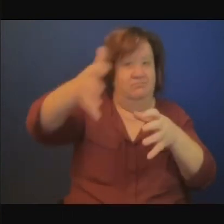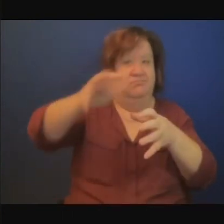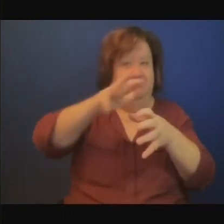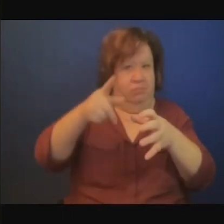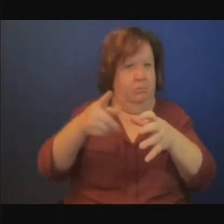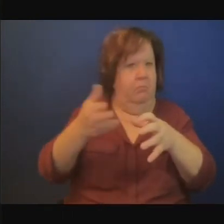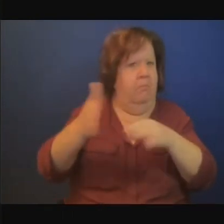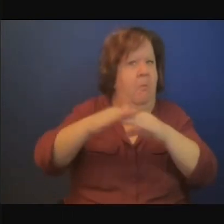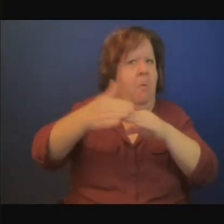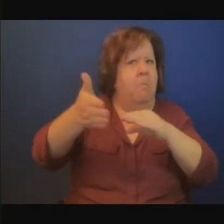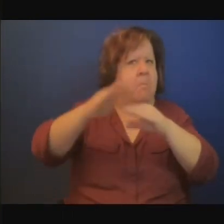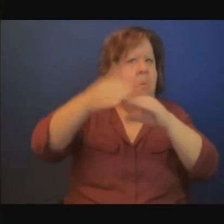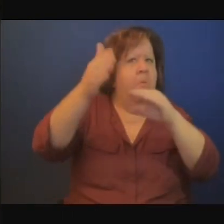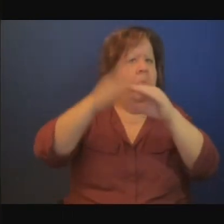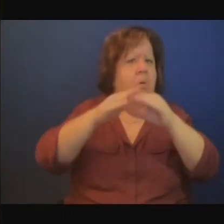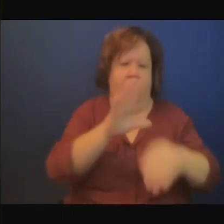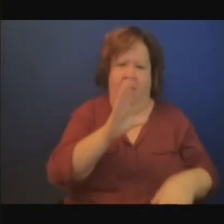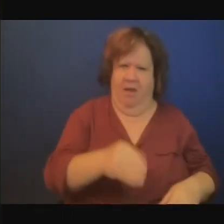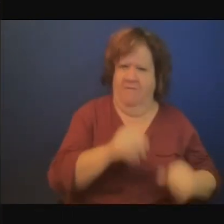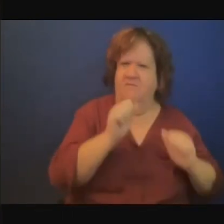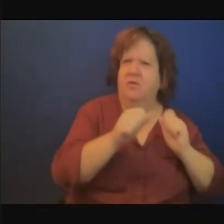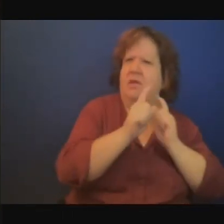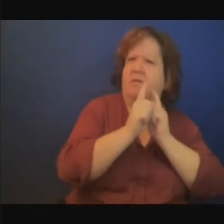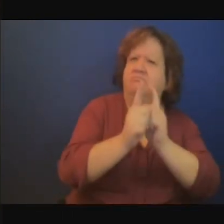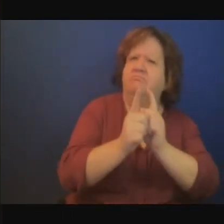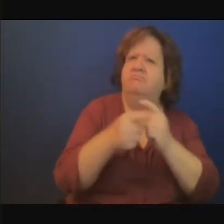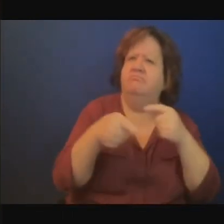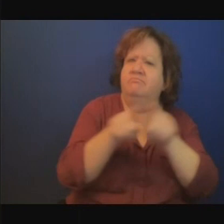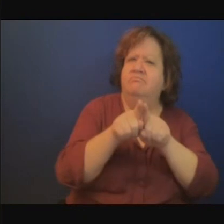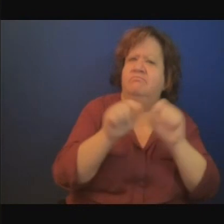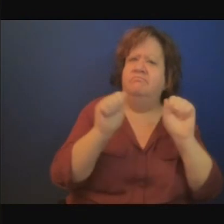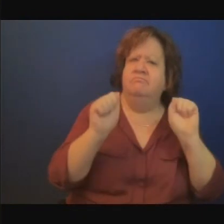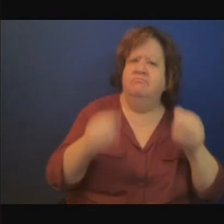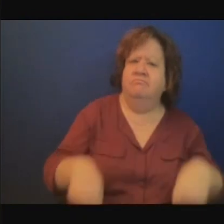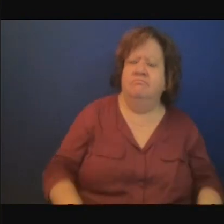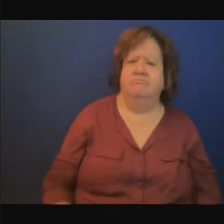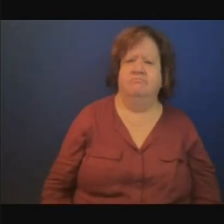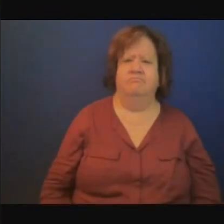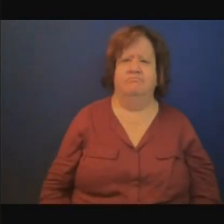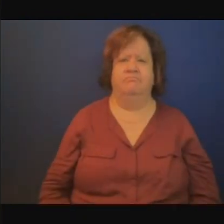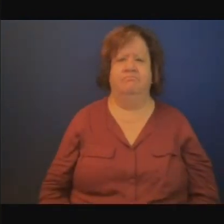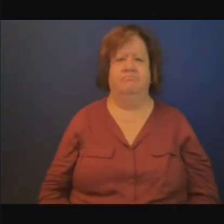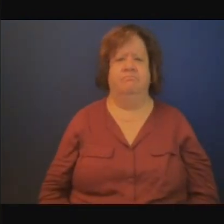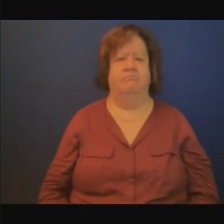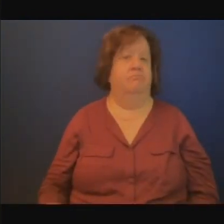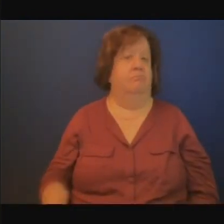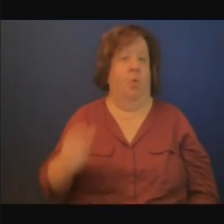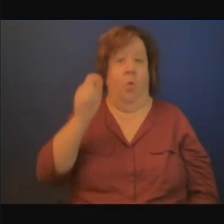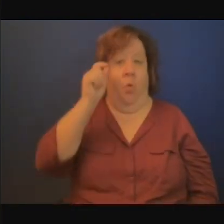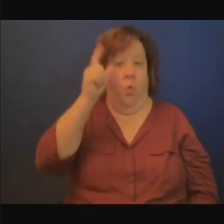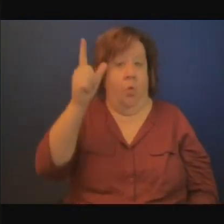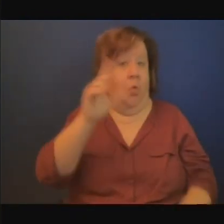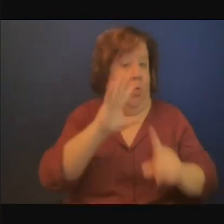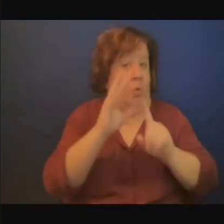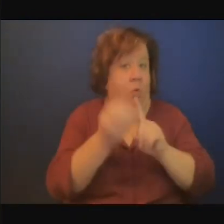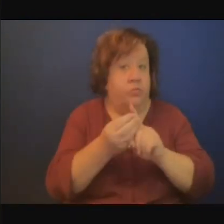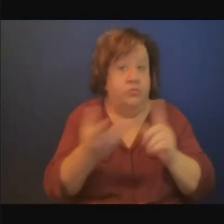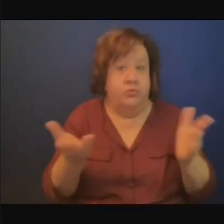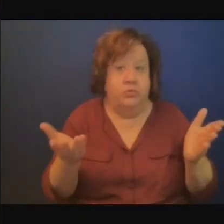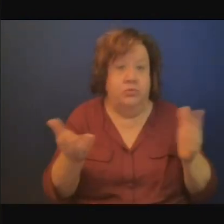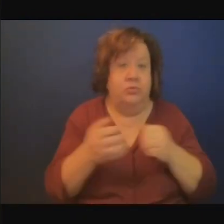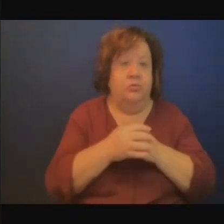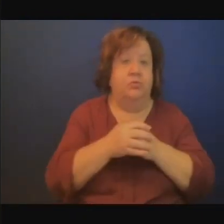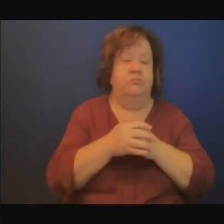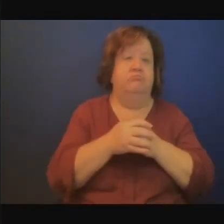le stockage de long terme, l'autonomie aussi de long terme, notamment pour les sources d'énergie